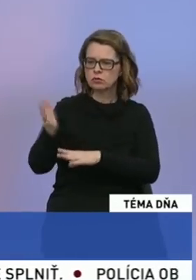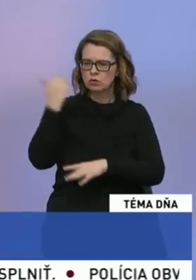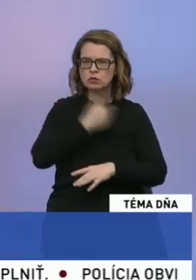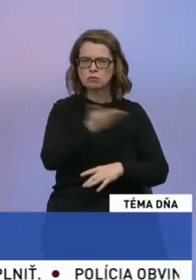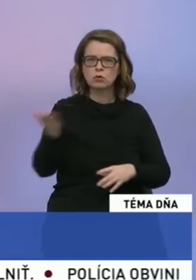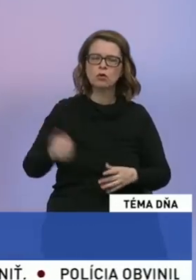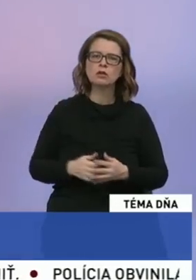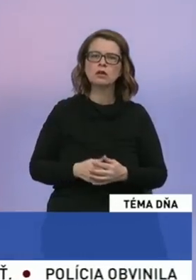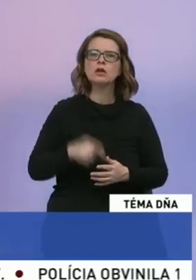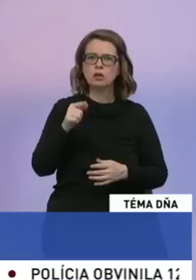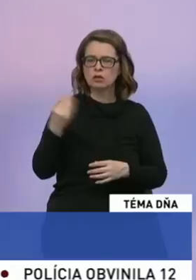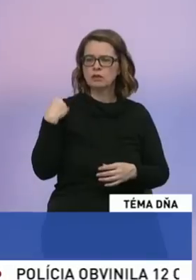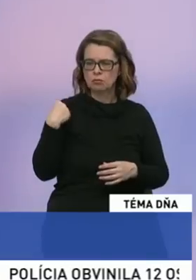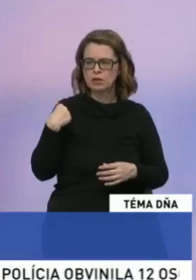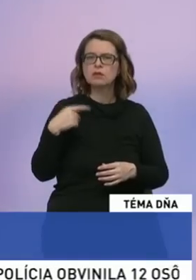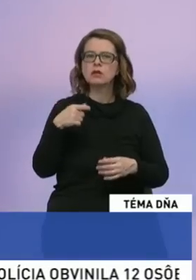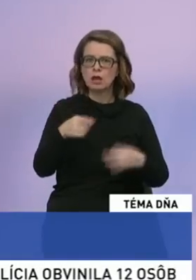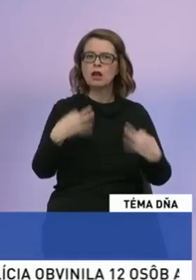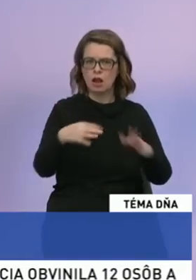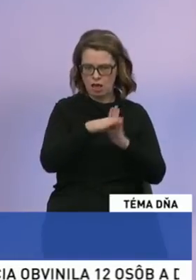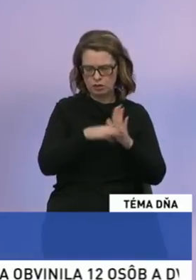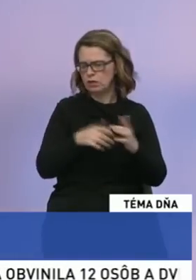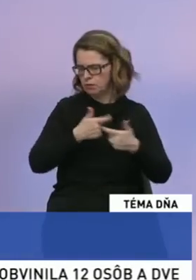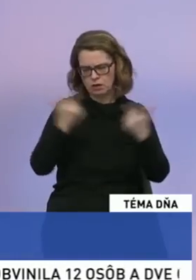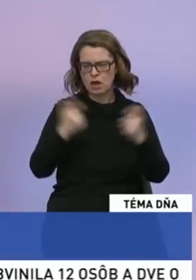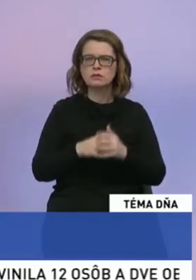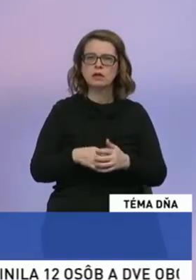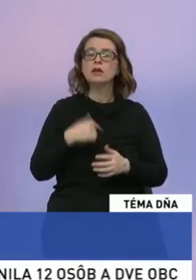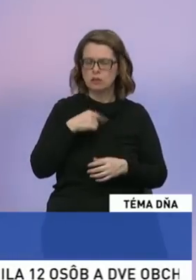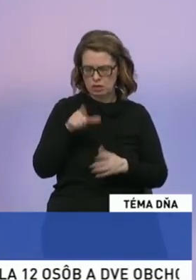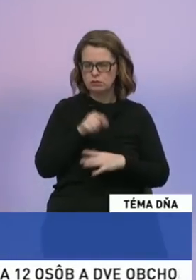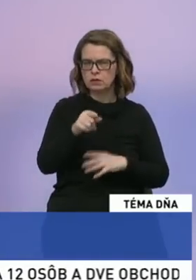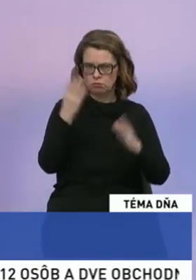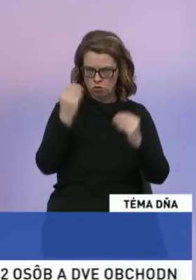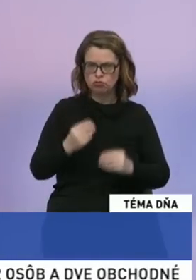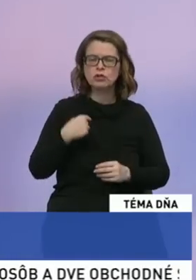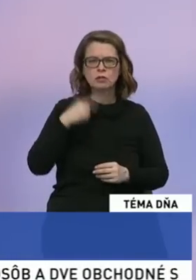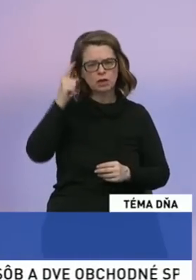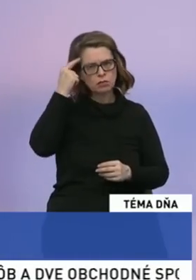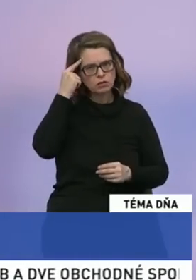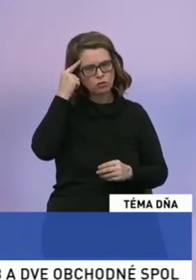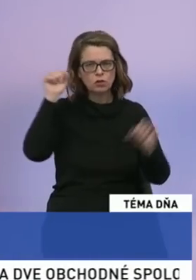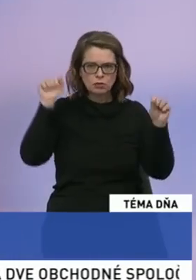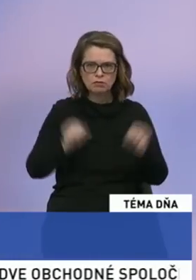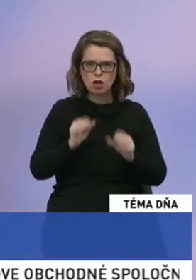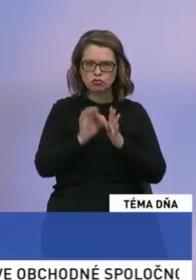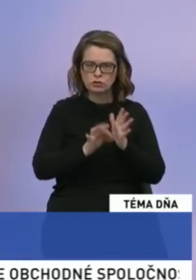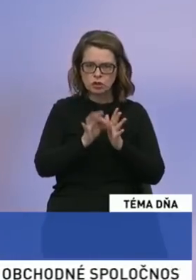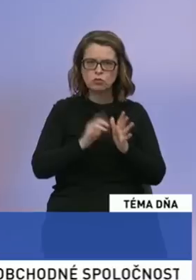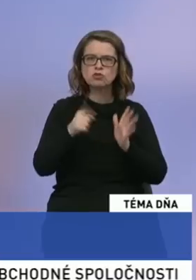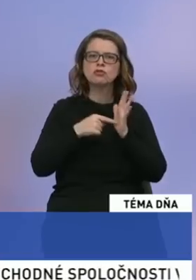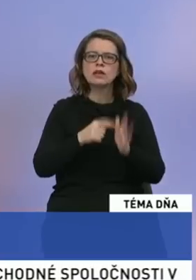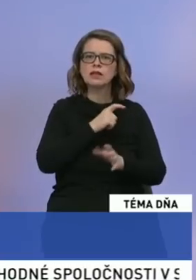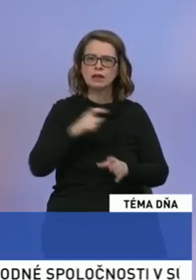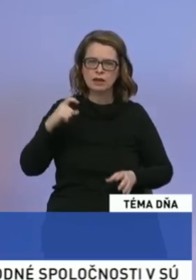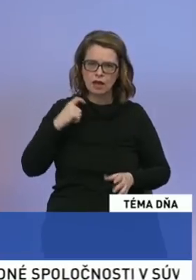mýtingoch. Táto otázka páda. Je legitimná. Samozrejme, jasne urátam. Treba si uvedomiť vážno situácie, čo sa týka KDH.